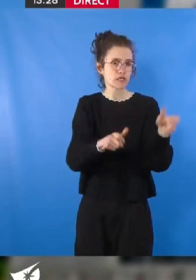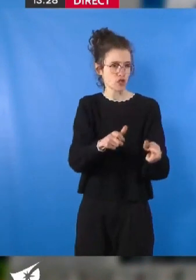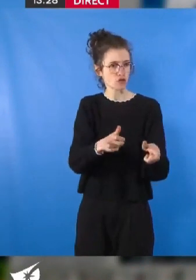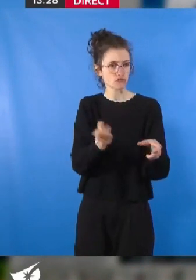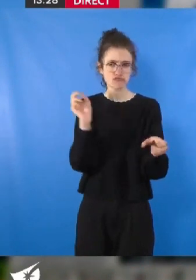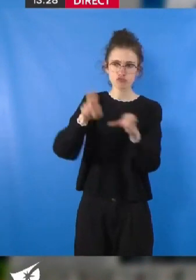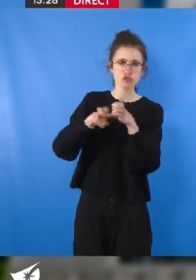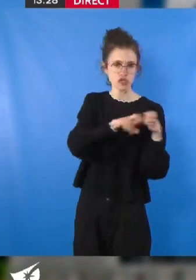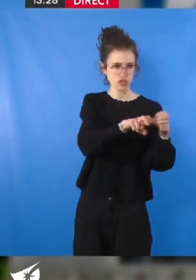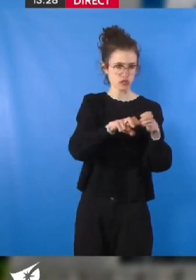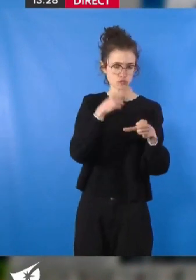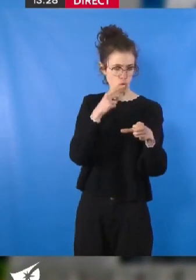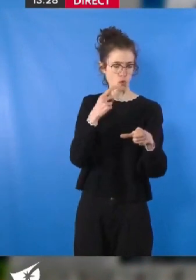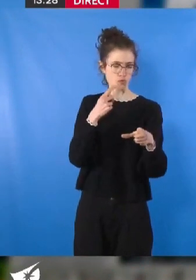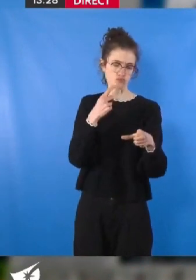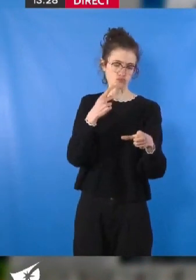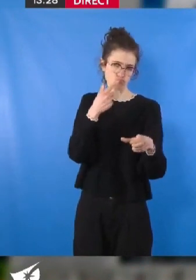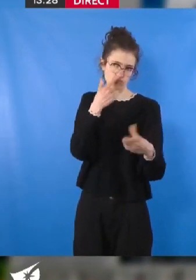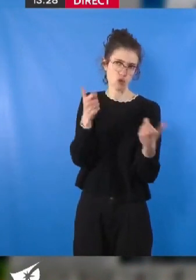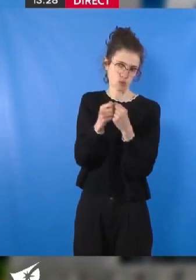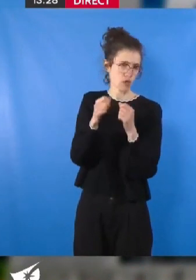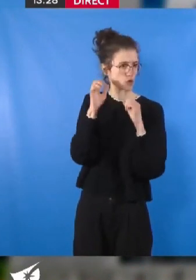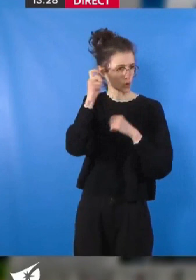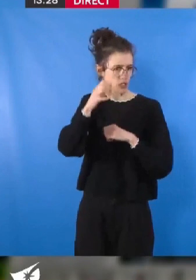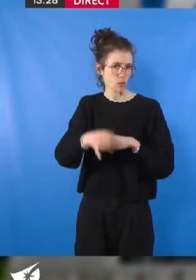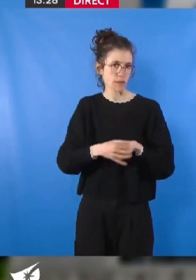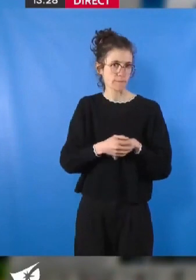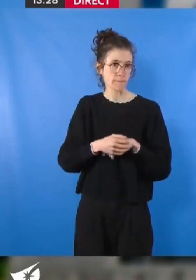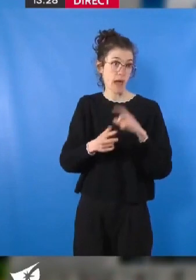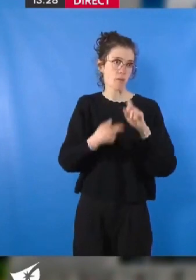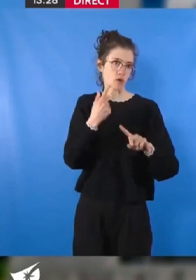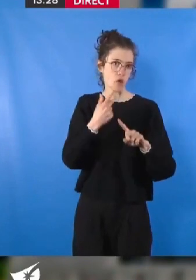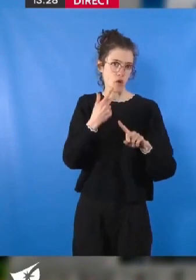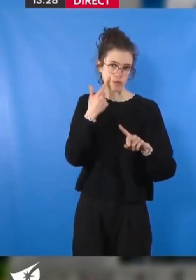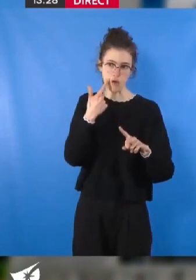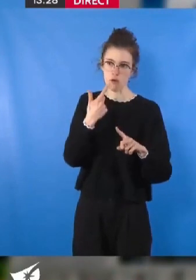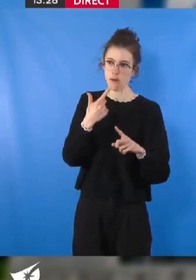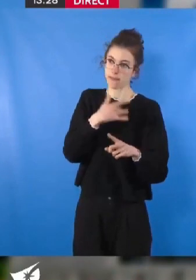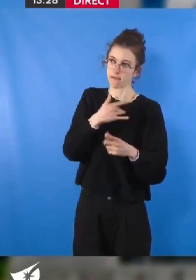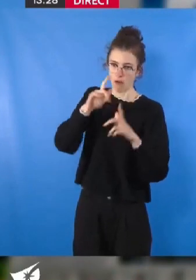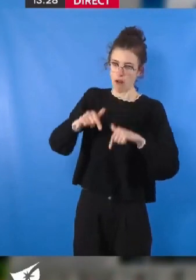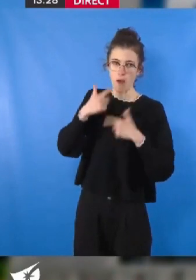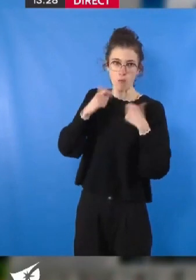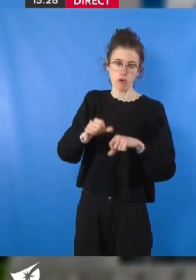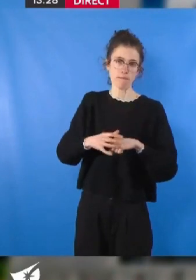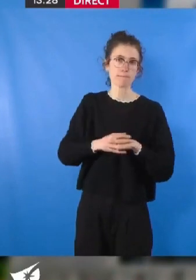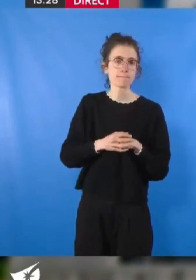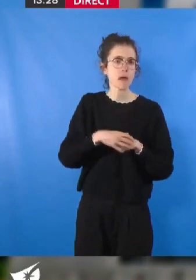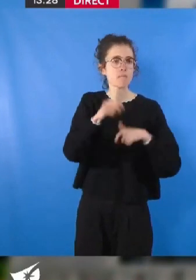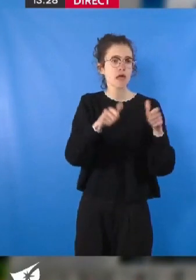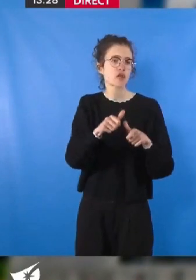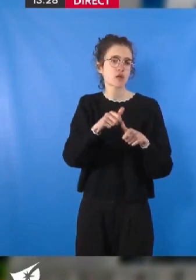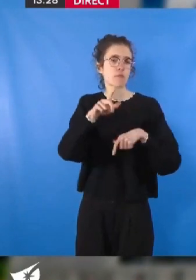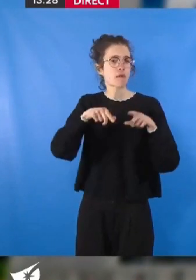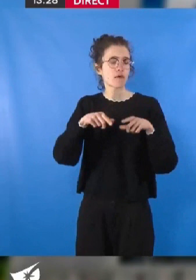la qualité du service et des déplacements soient perceptibles. Si certaines grandes villes ont opté pour la gratuité des transports, pour le moment,